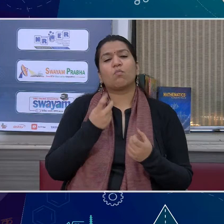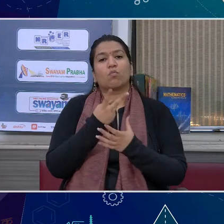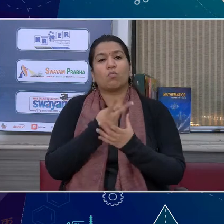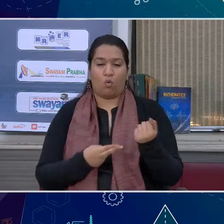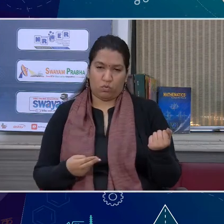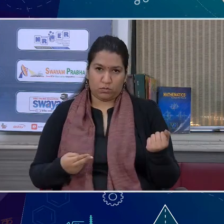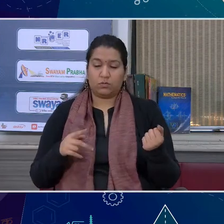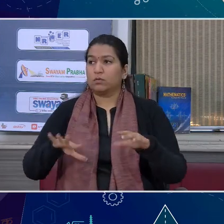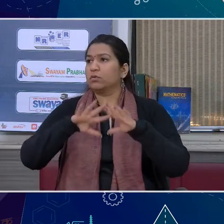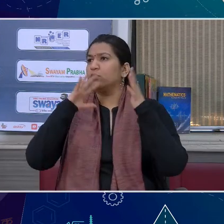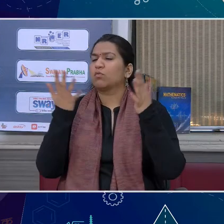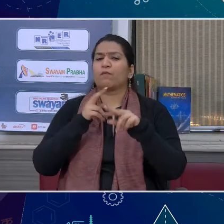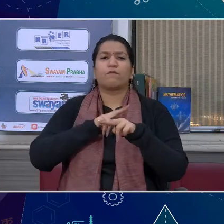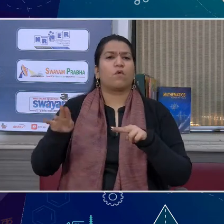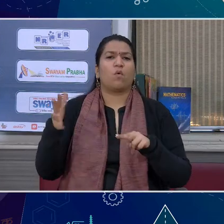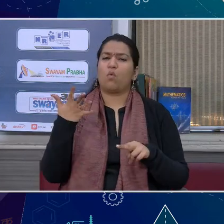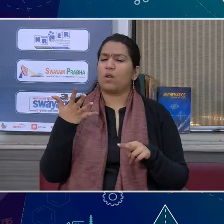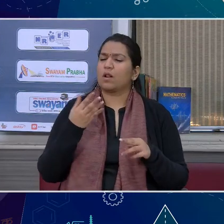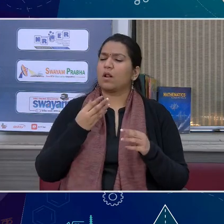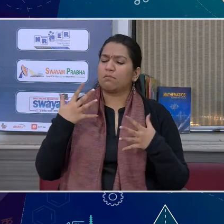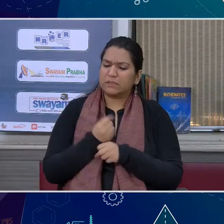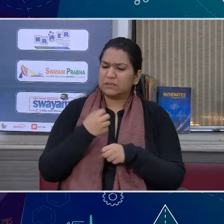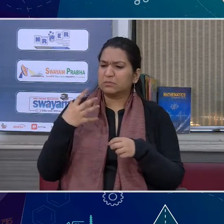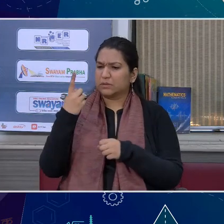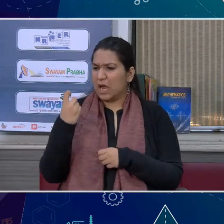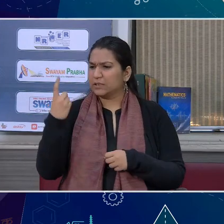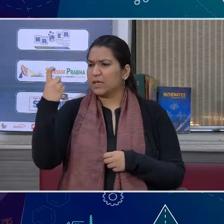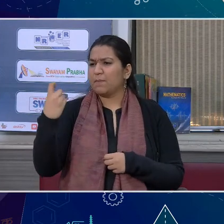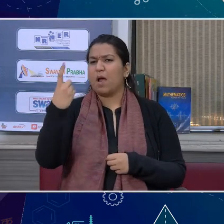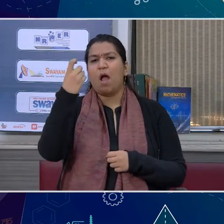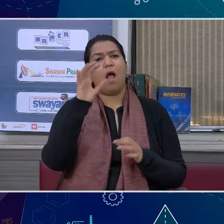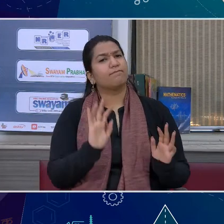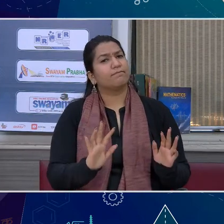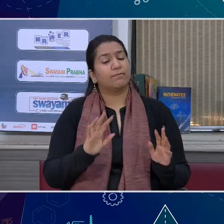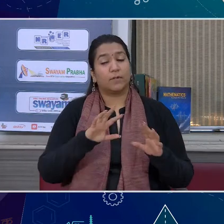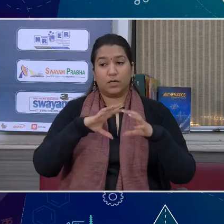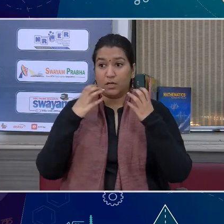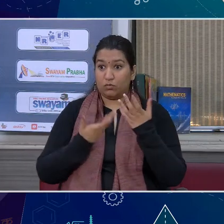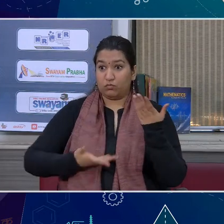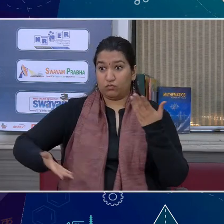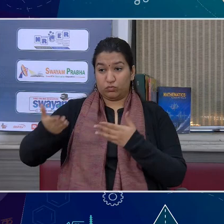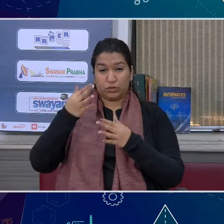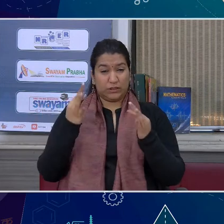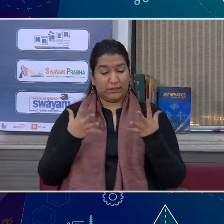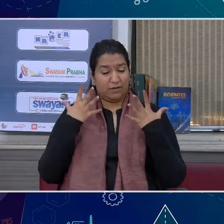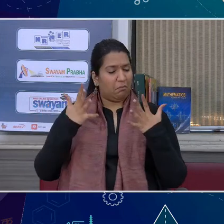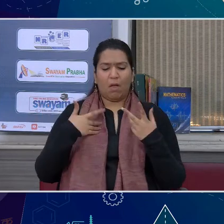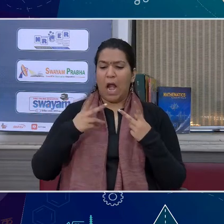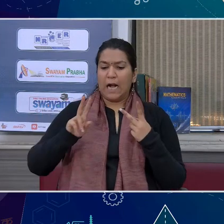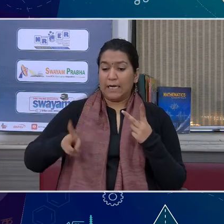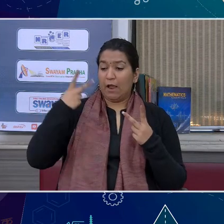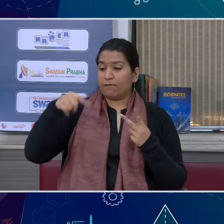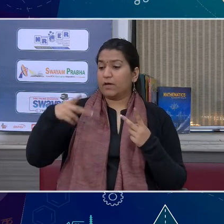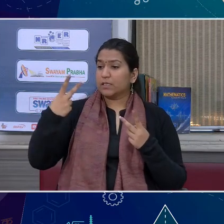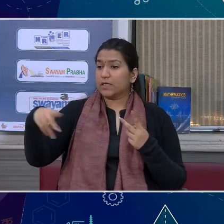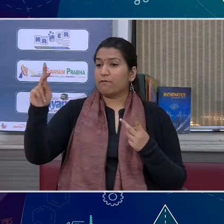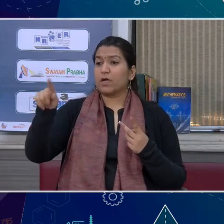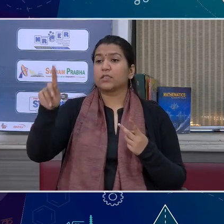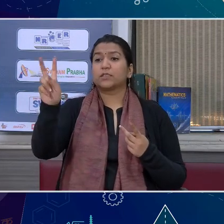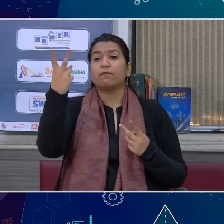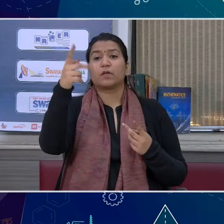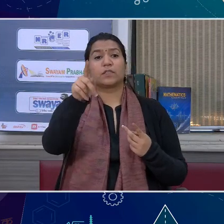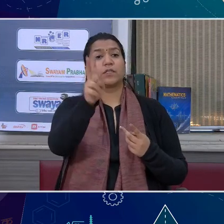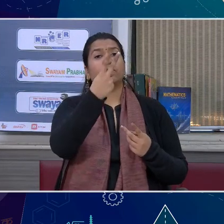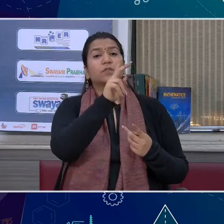पून नहीं है सभी के अपनी अपनी शम्टाइं है हर class का हर बच्चा बिल्कुल युनीक है। किसी भी बच्चे में